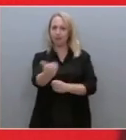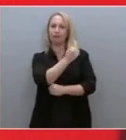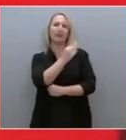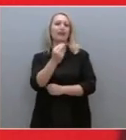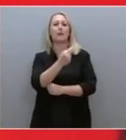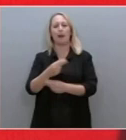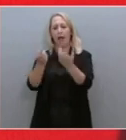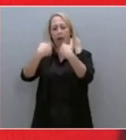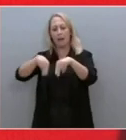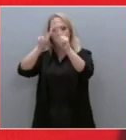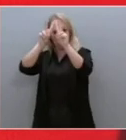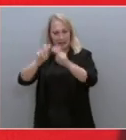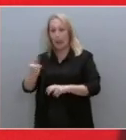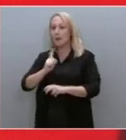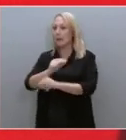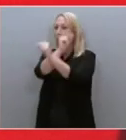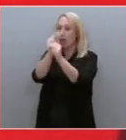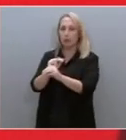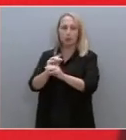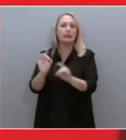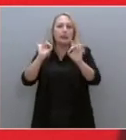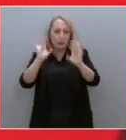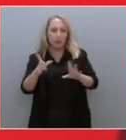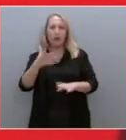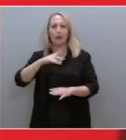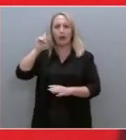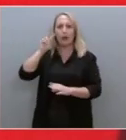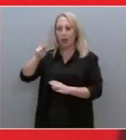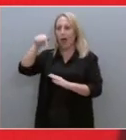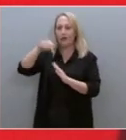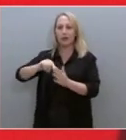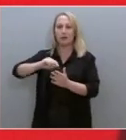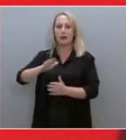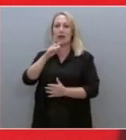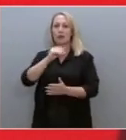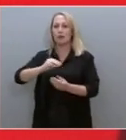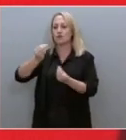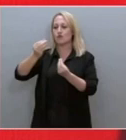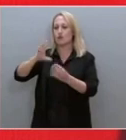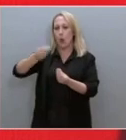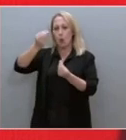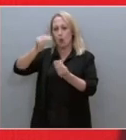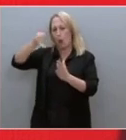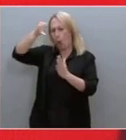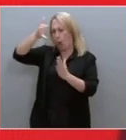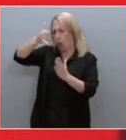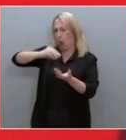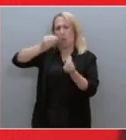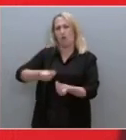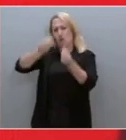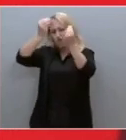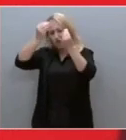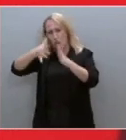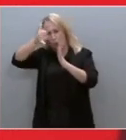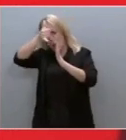τίποτα. Απλά περιμένω να δω πόσο χαμηλά μπορεί να πέσει η κυβέρνηση του κ. Μητσοτάκη. Πόσο πιο